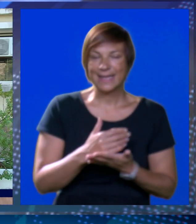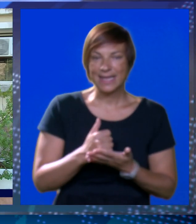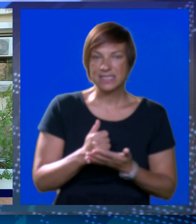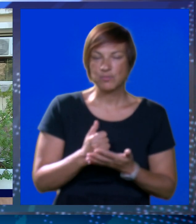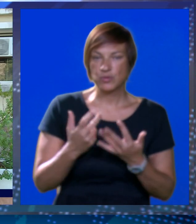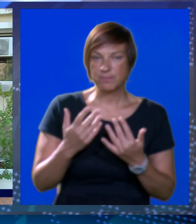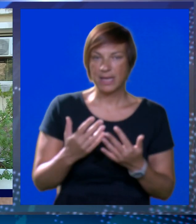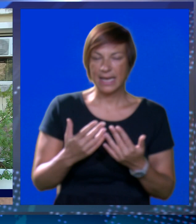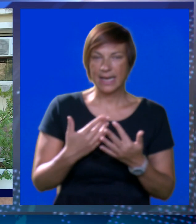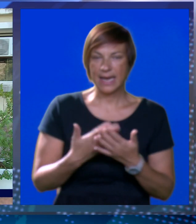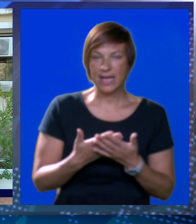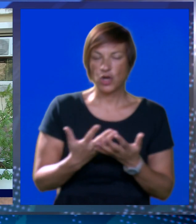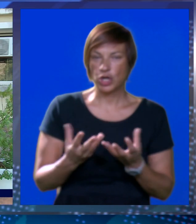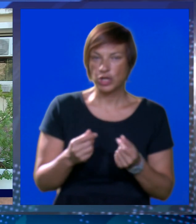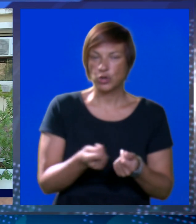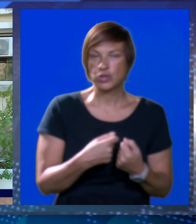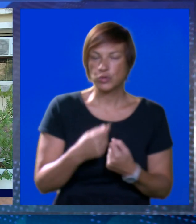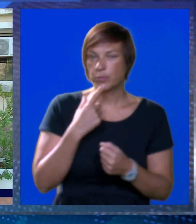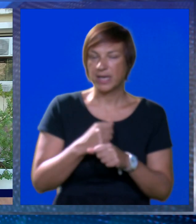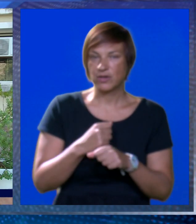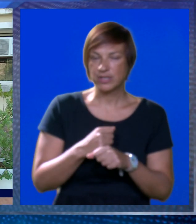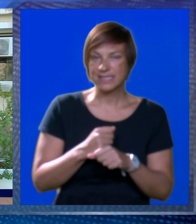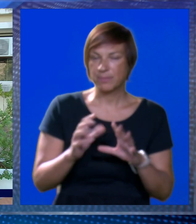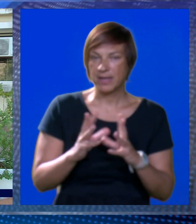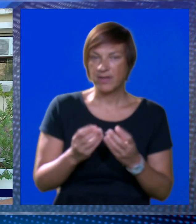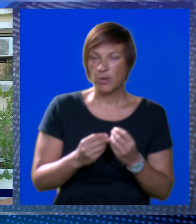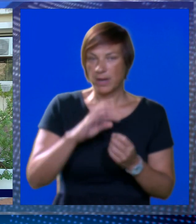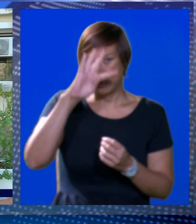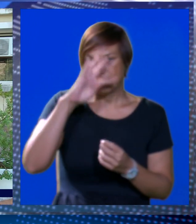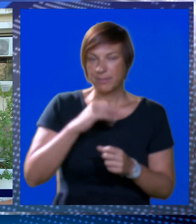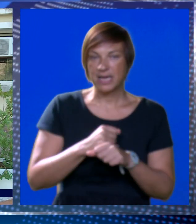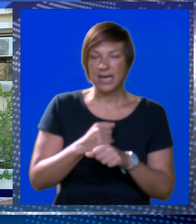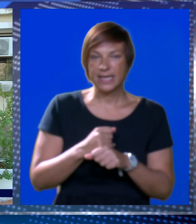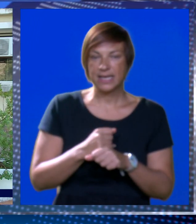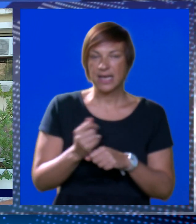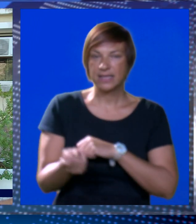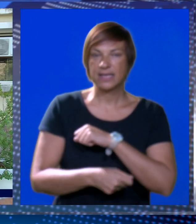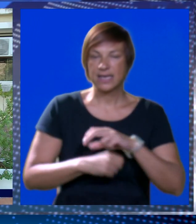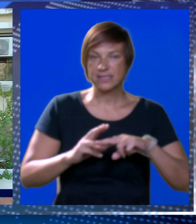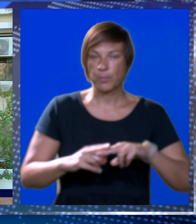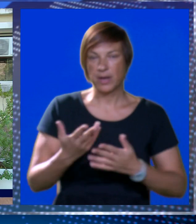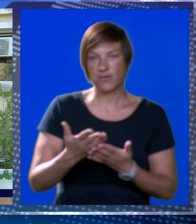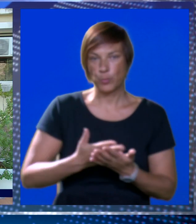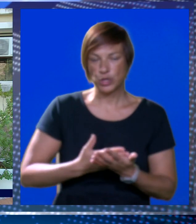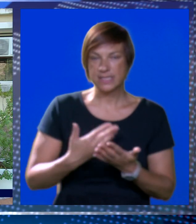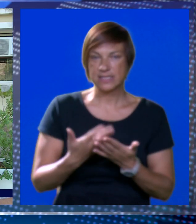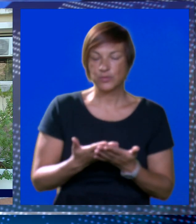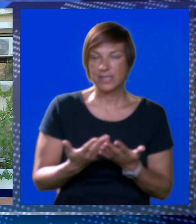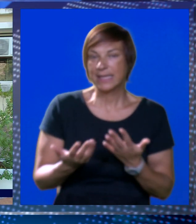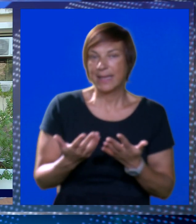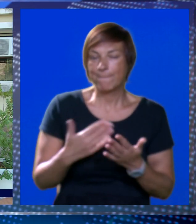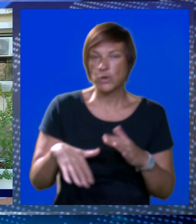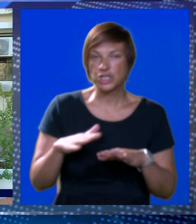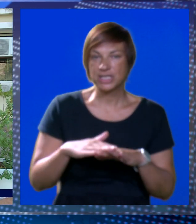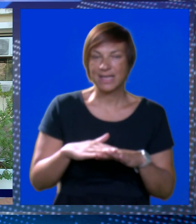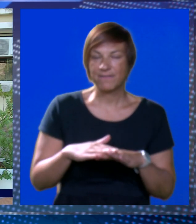uspjeli nekoliko skupina koje se bave ovim oblikom kriminalnih radnji kaznenopravno procesuirati i da evo